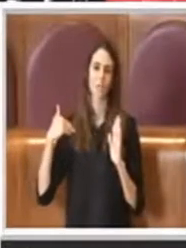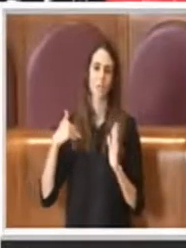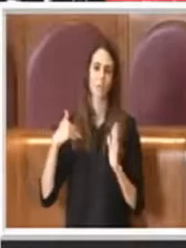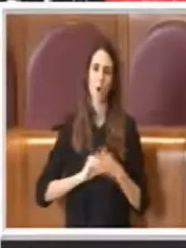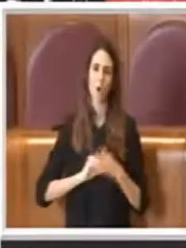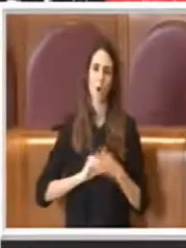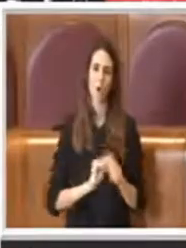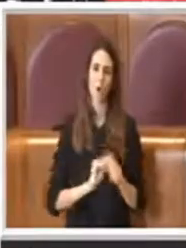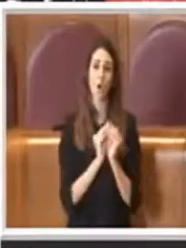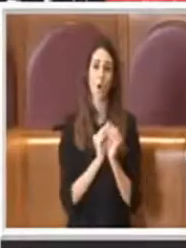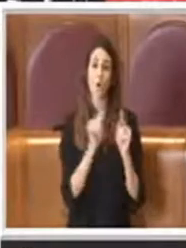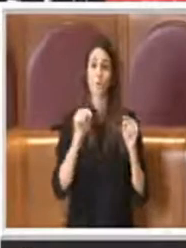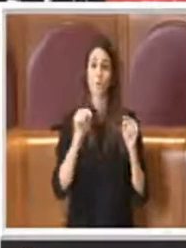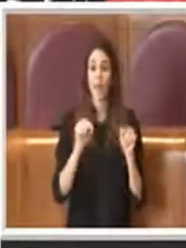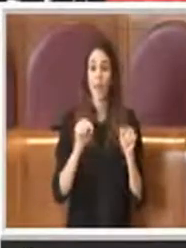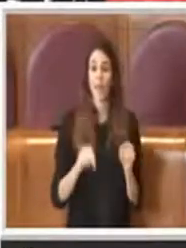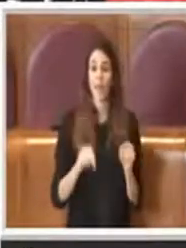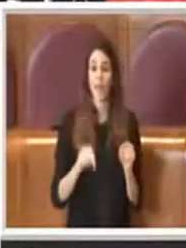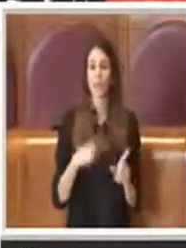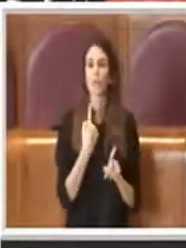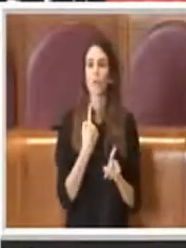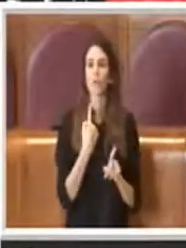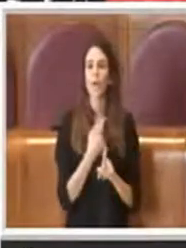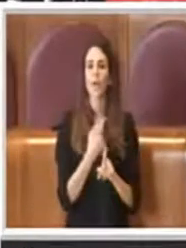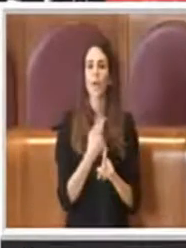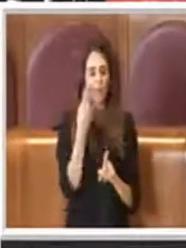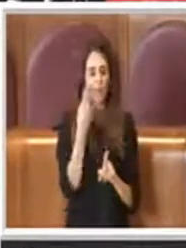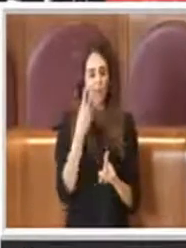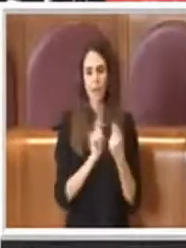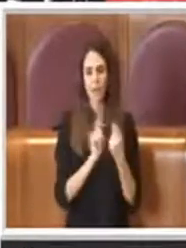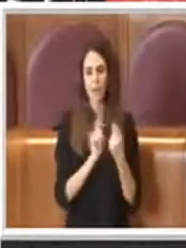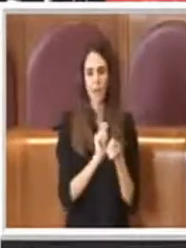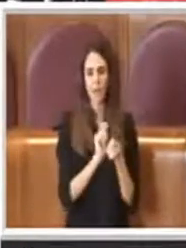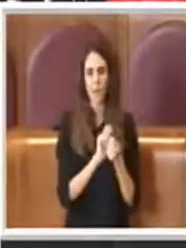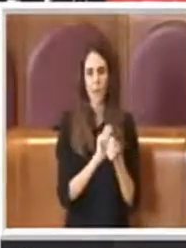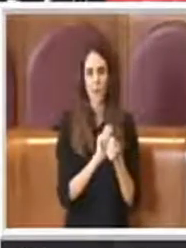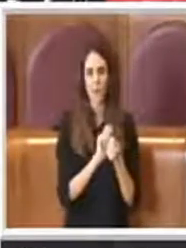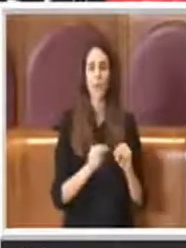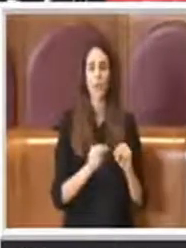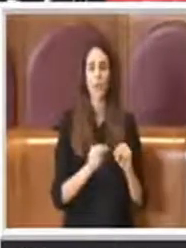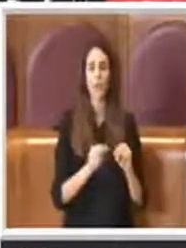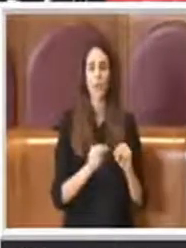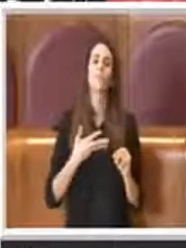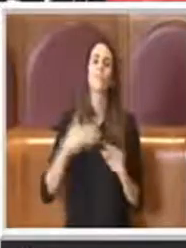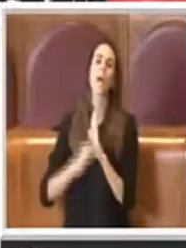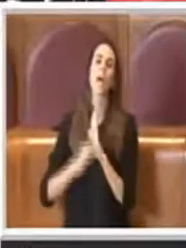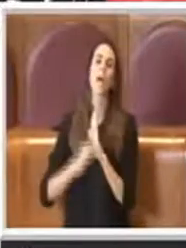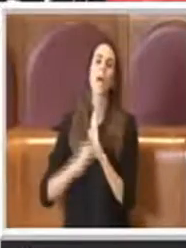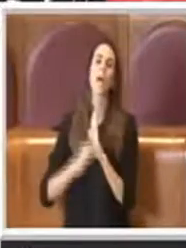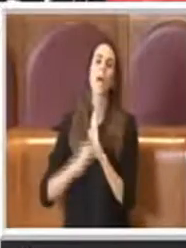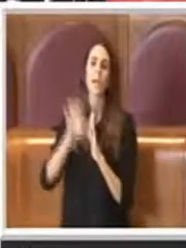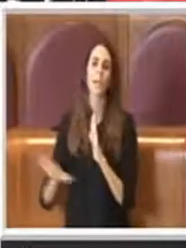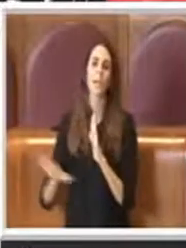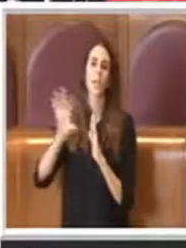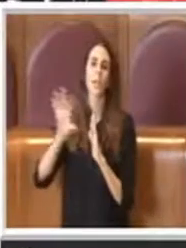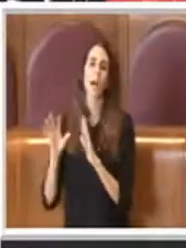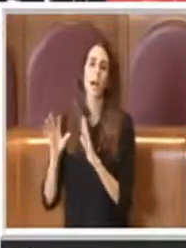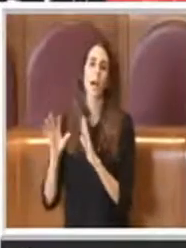purtroppo lo stiamo rivedendo perché sono uscite le linee guida della regione su questo regolamento.